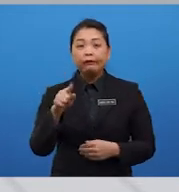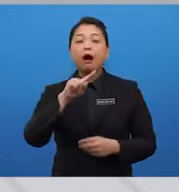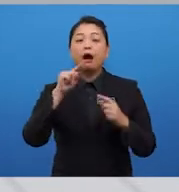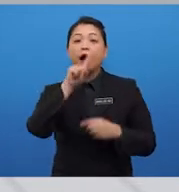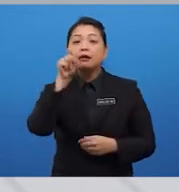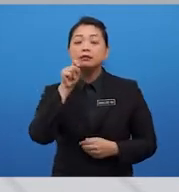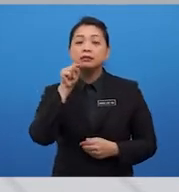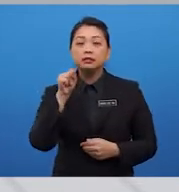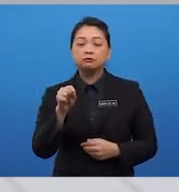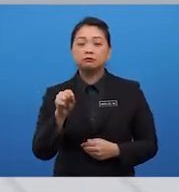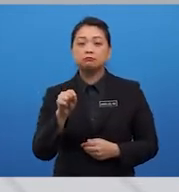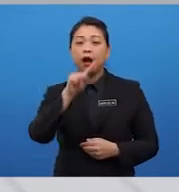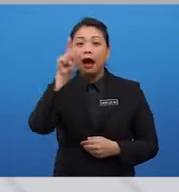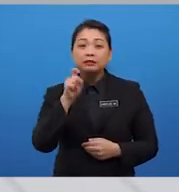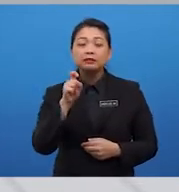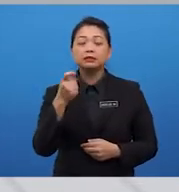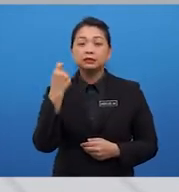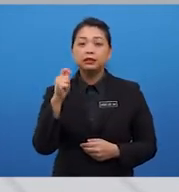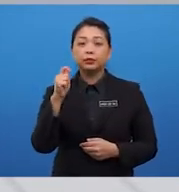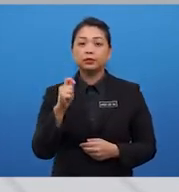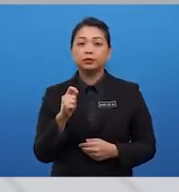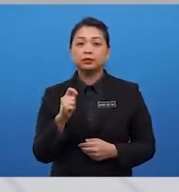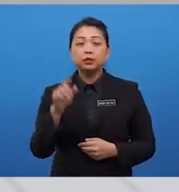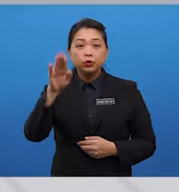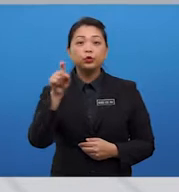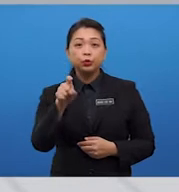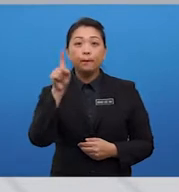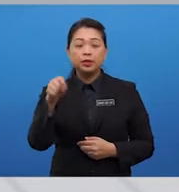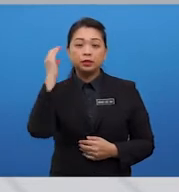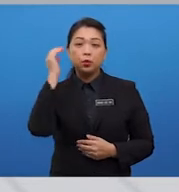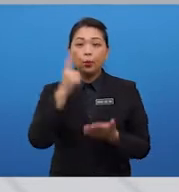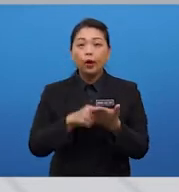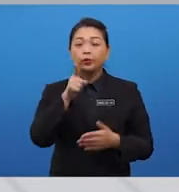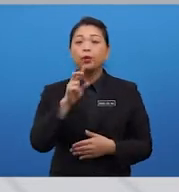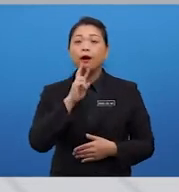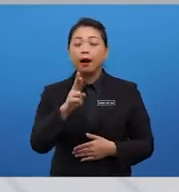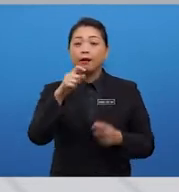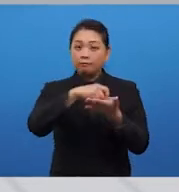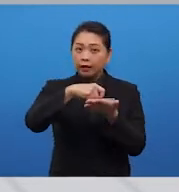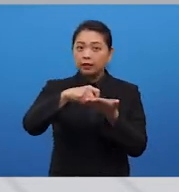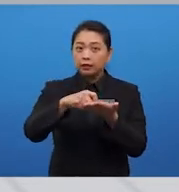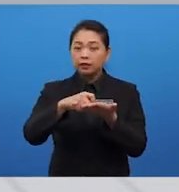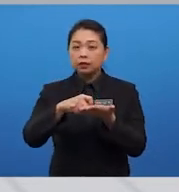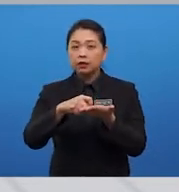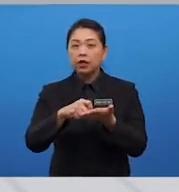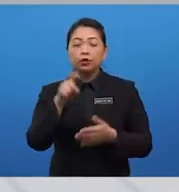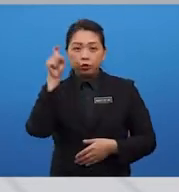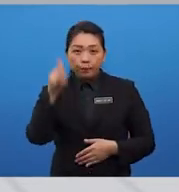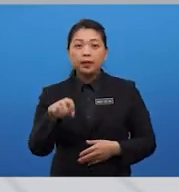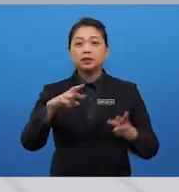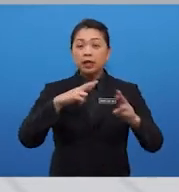the questions asked? you must know what you are writing, what you are answering. You got to respond